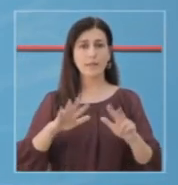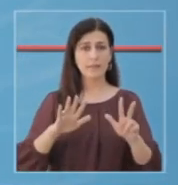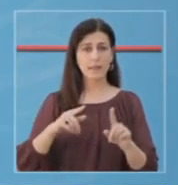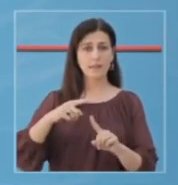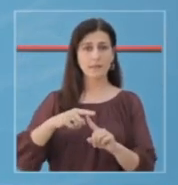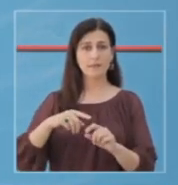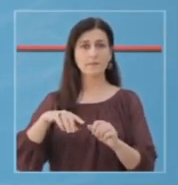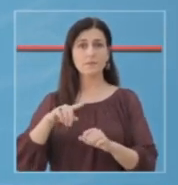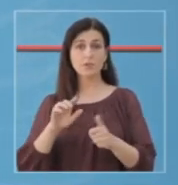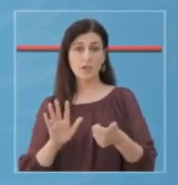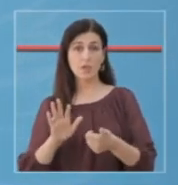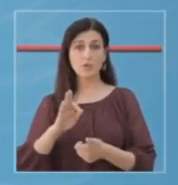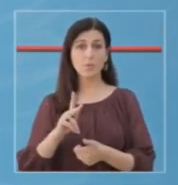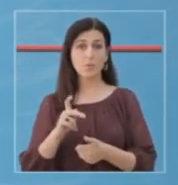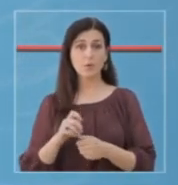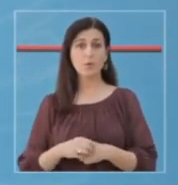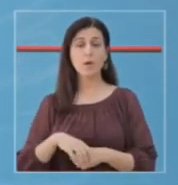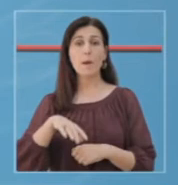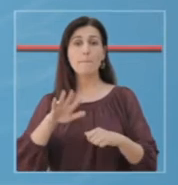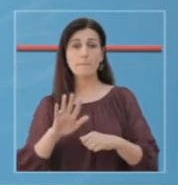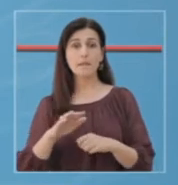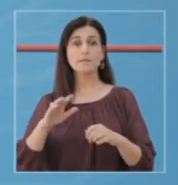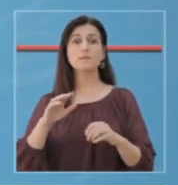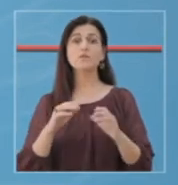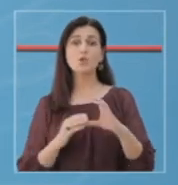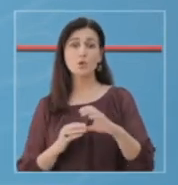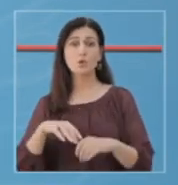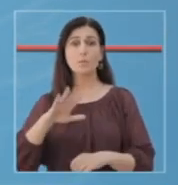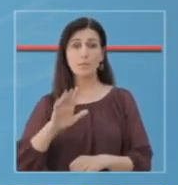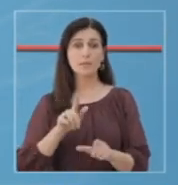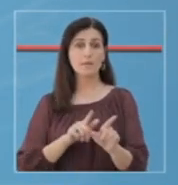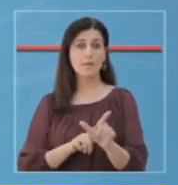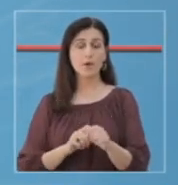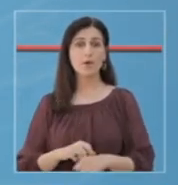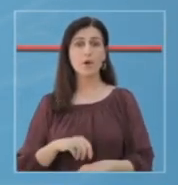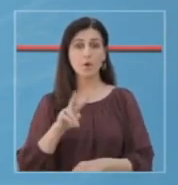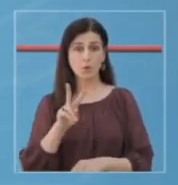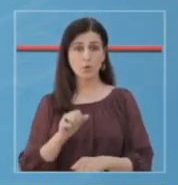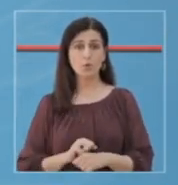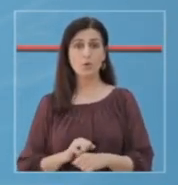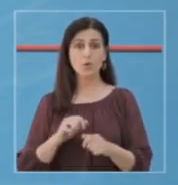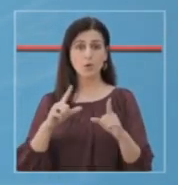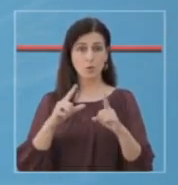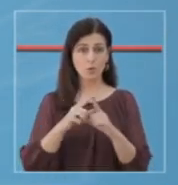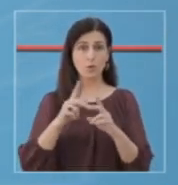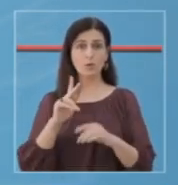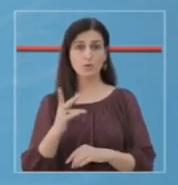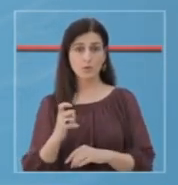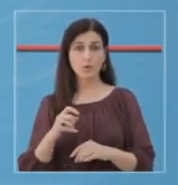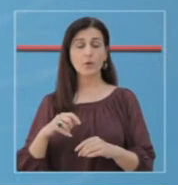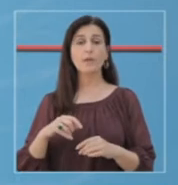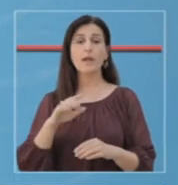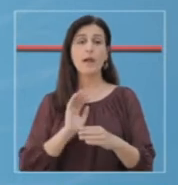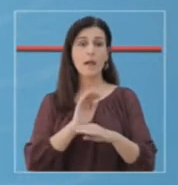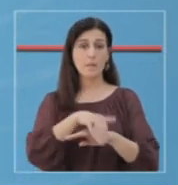raste në Tiran, gjasht në Puk, pes në Shkoder, pes në Vlorë, nga dy raste përkasisht në Durës dhe Kruj